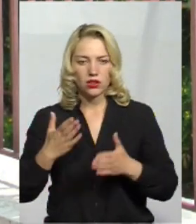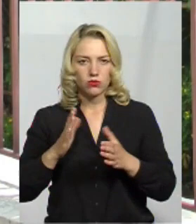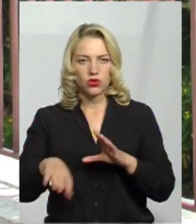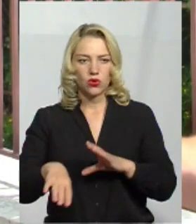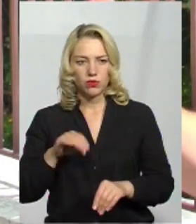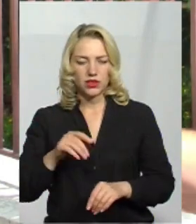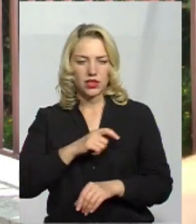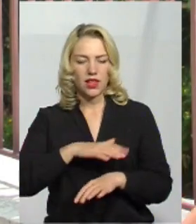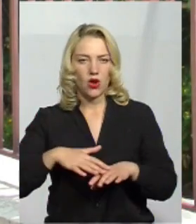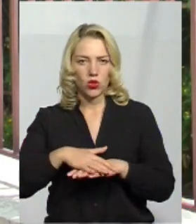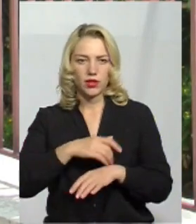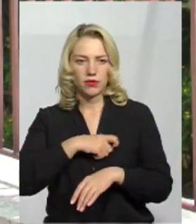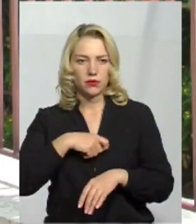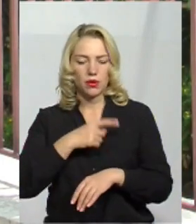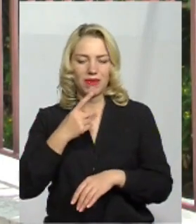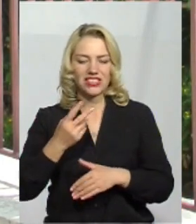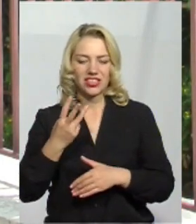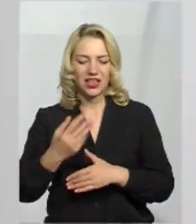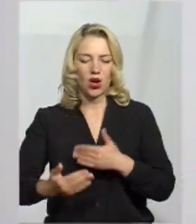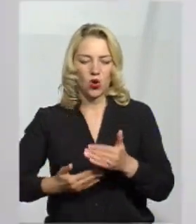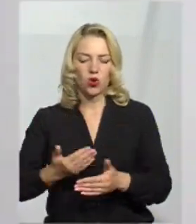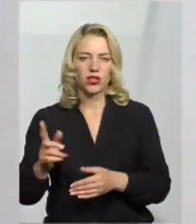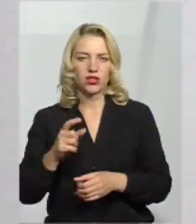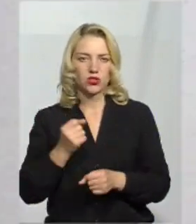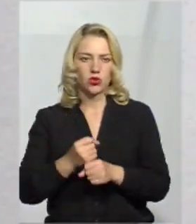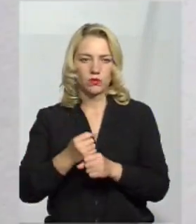народним депутатом. Перші три кроки, які він зробить на окрузі.